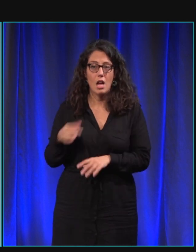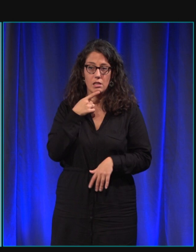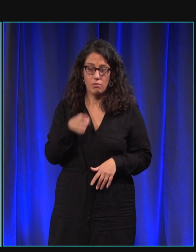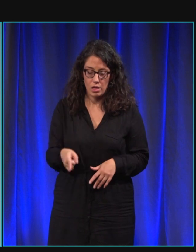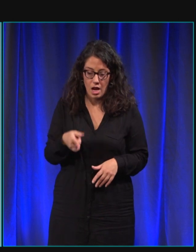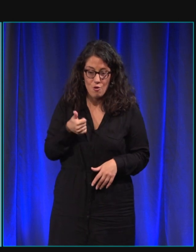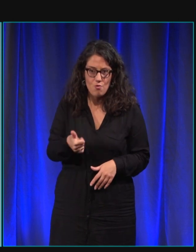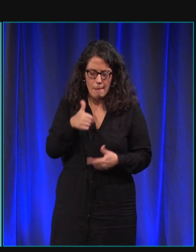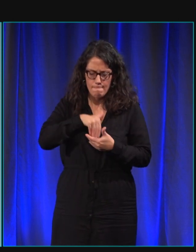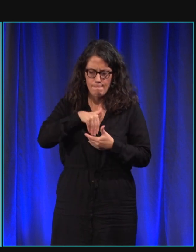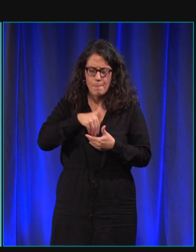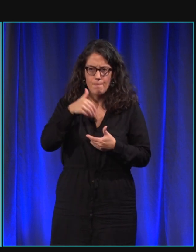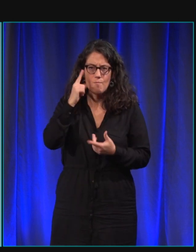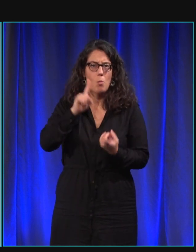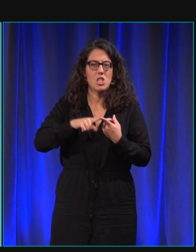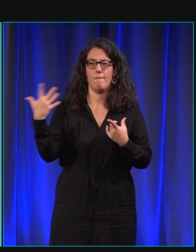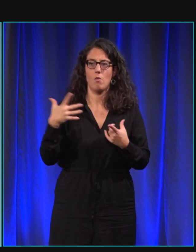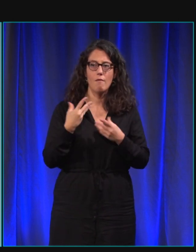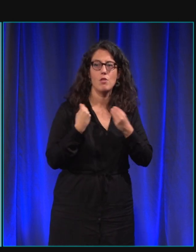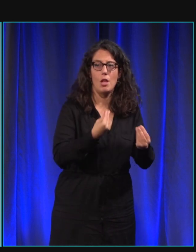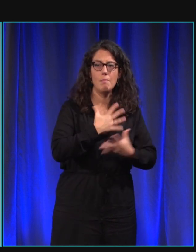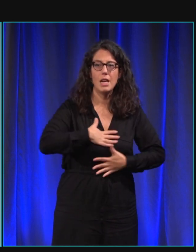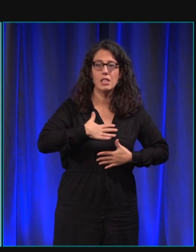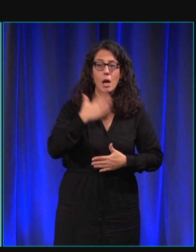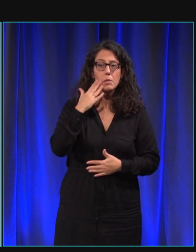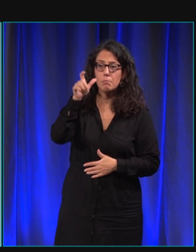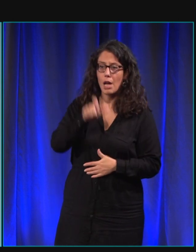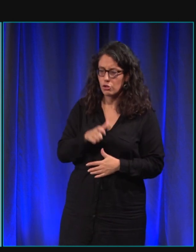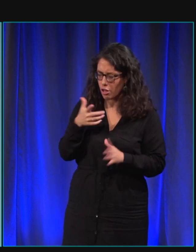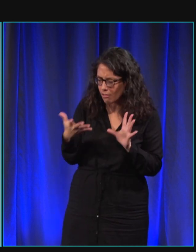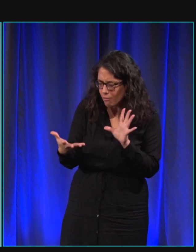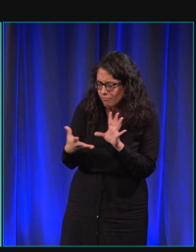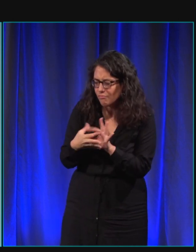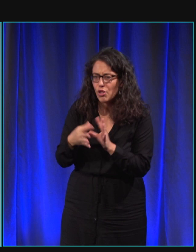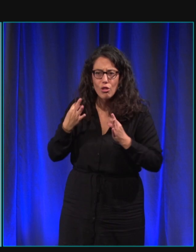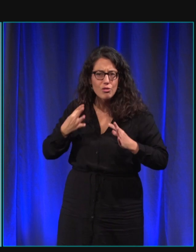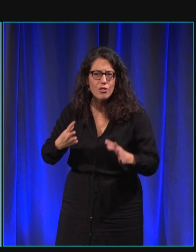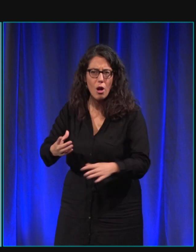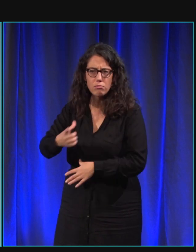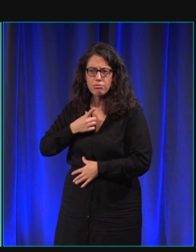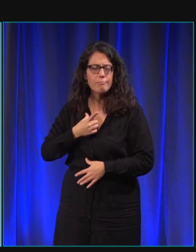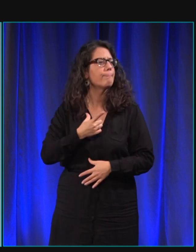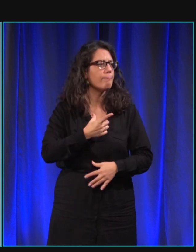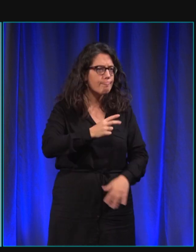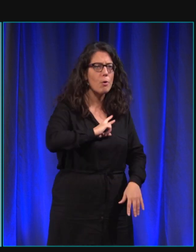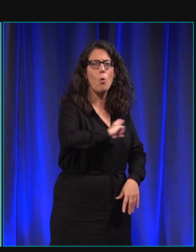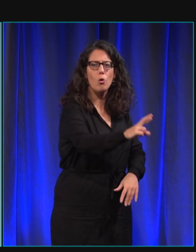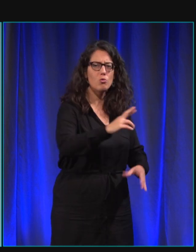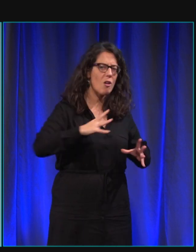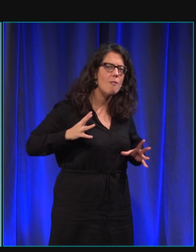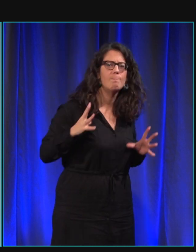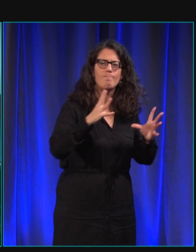-à-dire que n'importe qui qui va vraiment prendre du temps pour lui, qui va créer un lien avec lui, lui va tout donner pour cette personne.